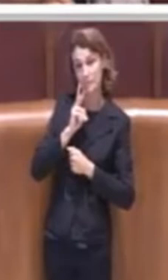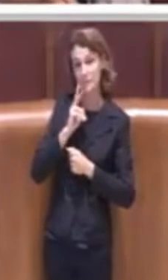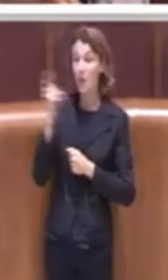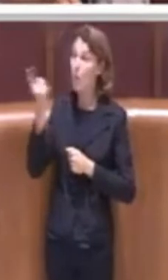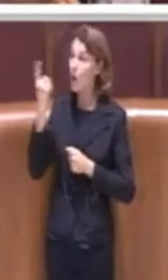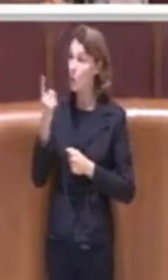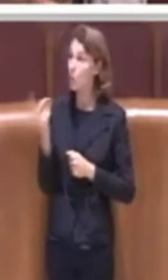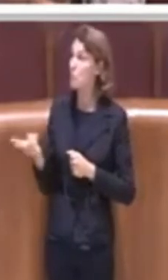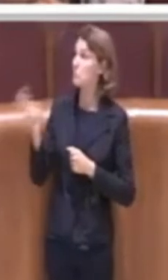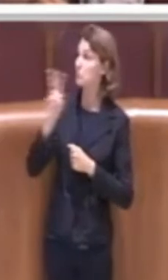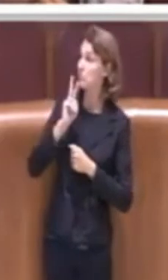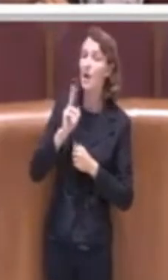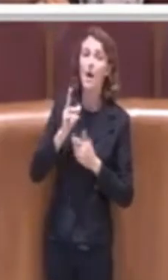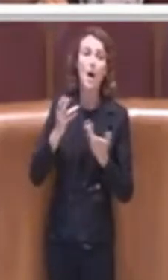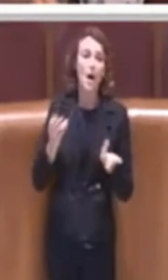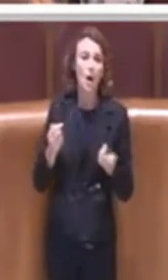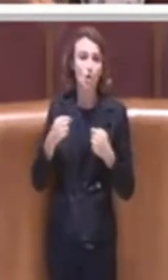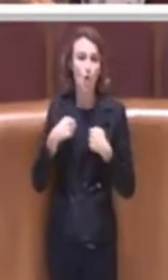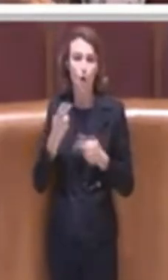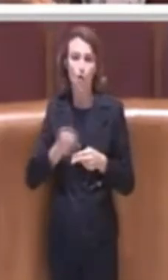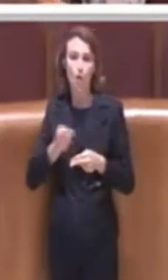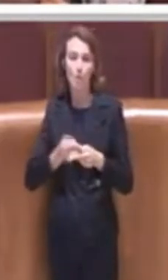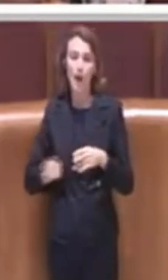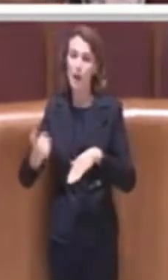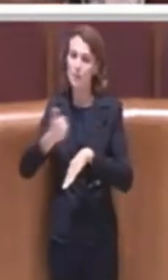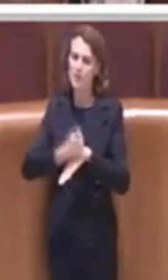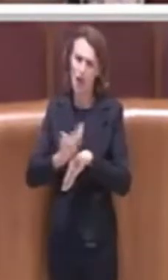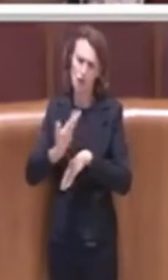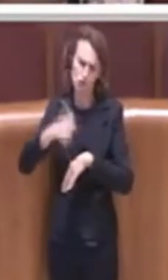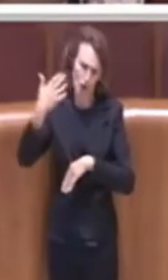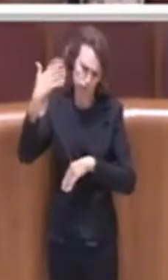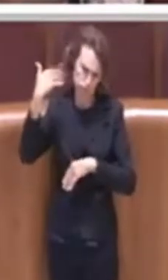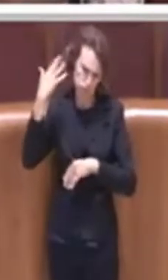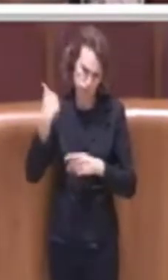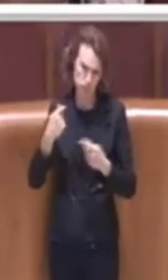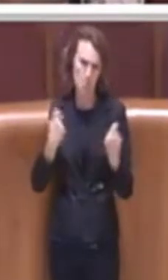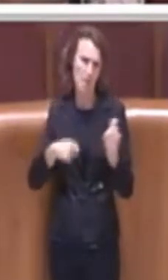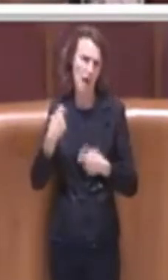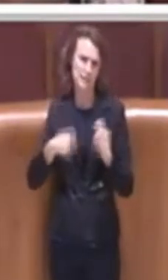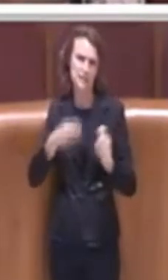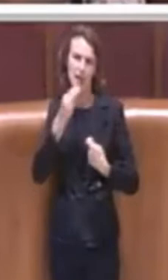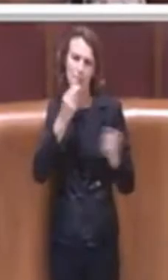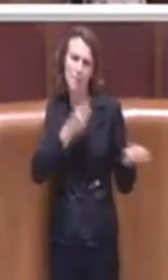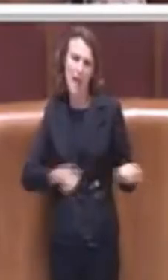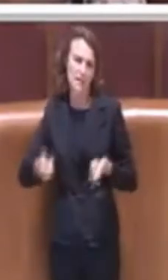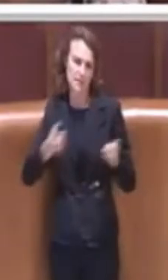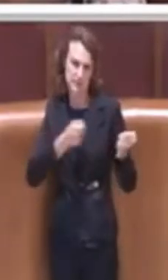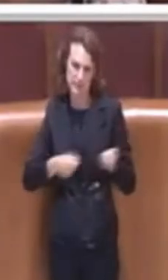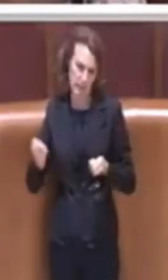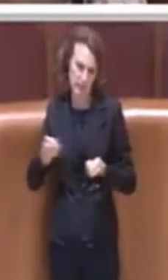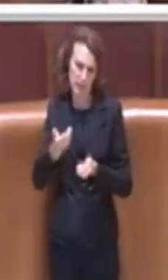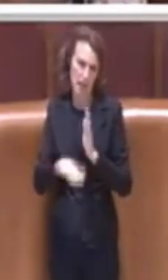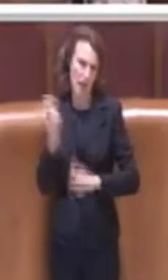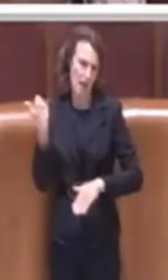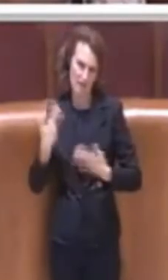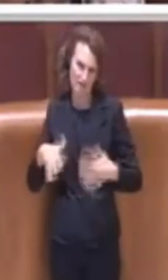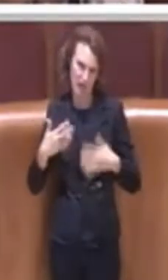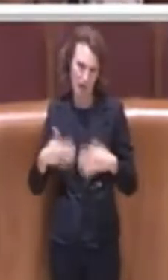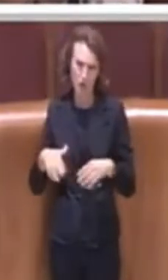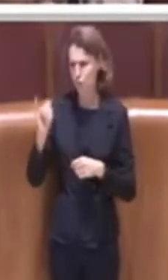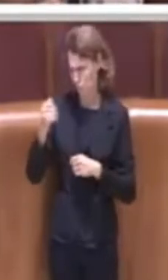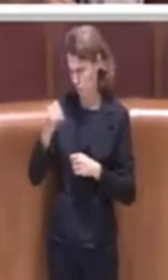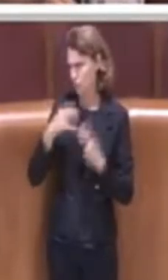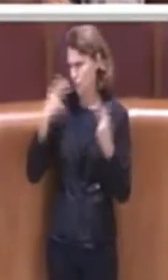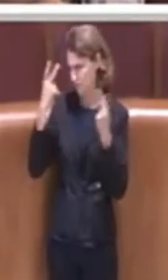Roma Capitale già da tempo abbiamo abolito l'utilizzo della plastica nelle mense, sì è vero abbiamo abolito l'utilizzo della